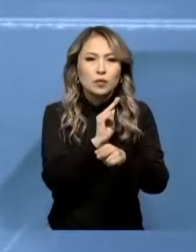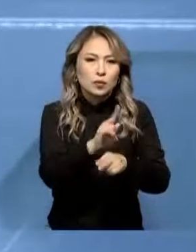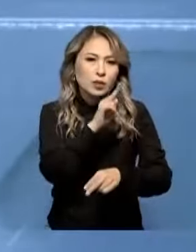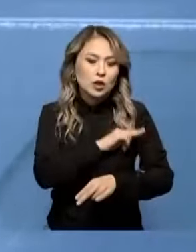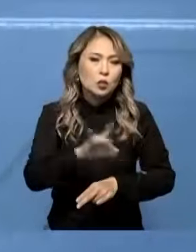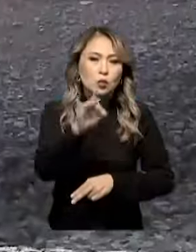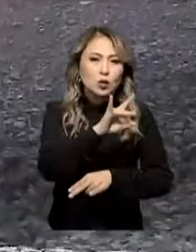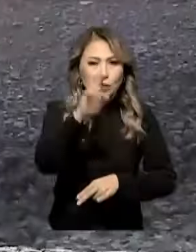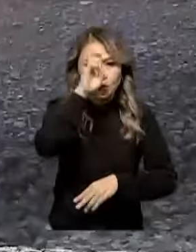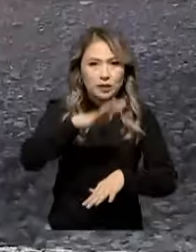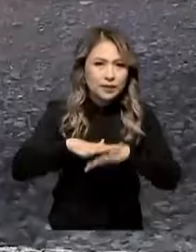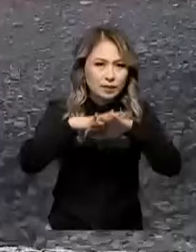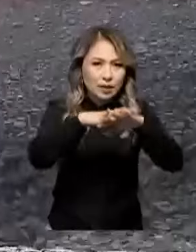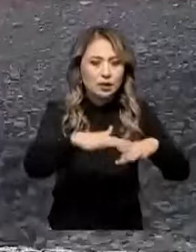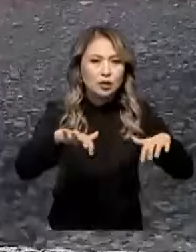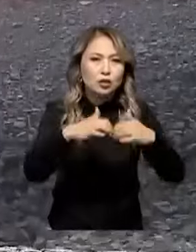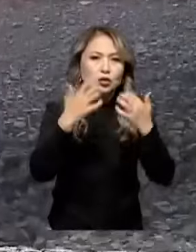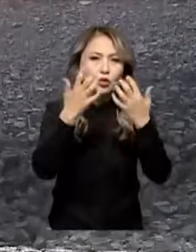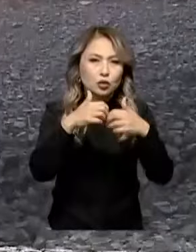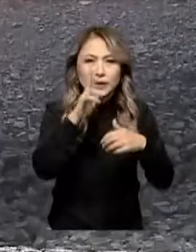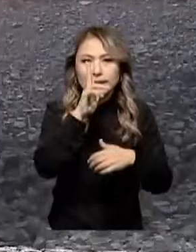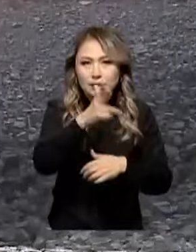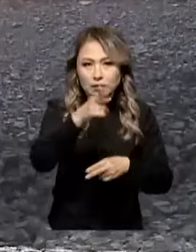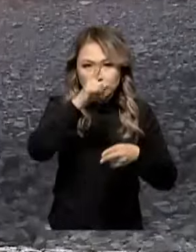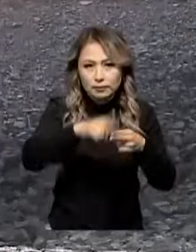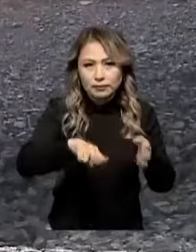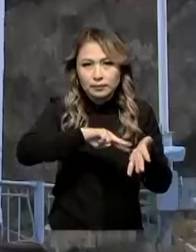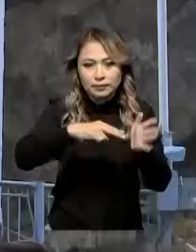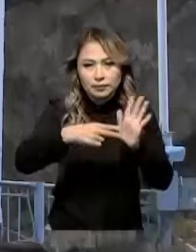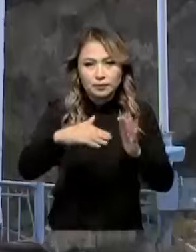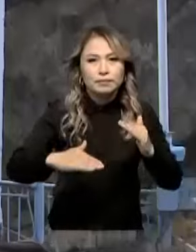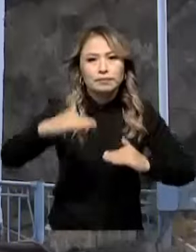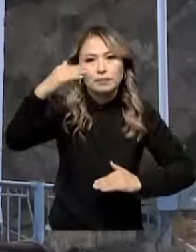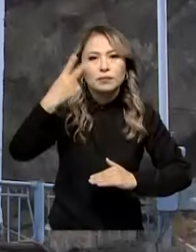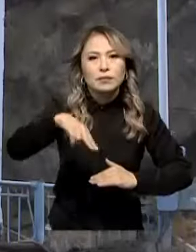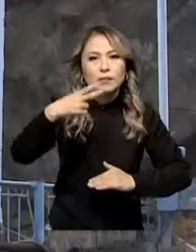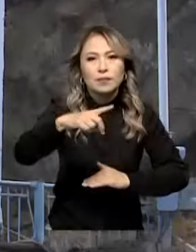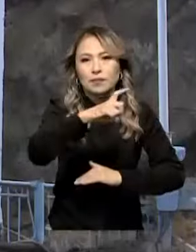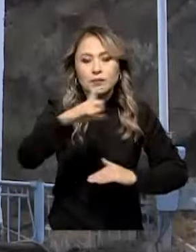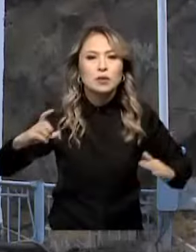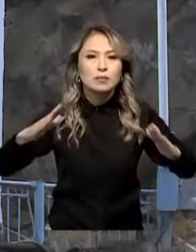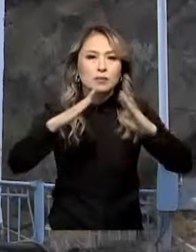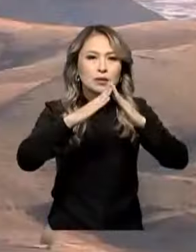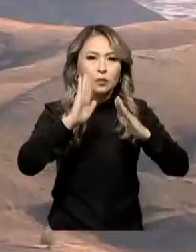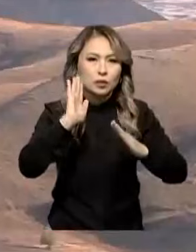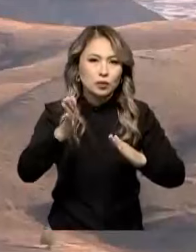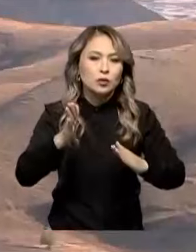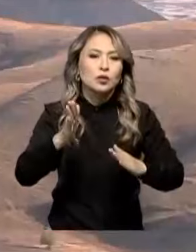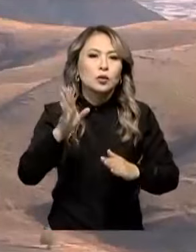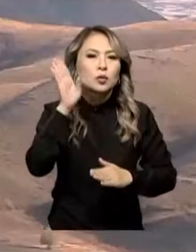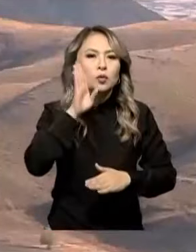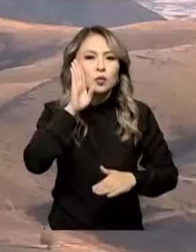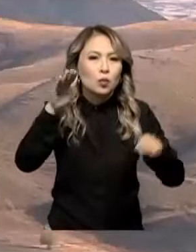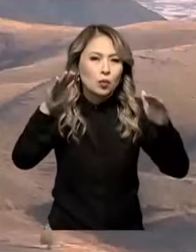Жүнде жұмыстарын республикалық бюджет есебінен алдағы үш жылда аяқтау жұспырланға. Әсіресе бейіктігі жерма ғабатты үймен бірдей болатын